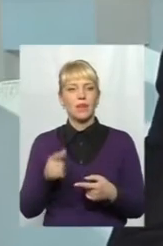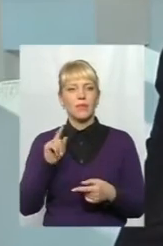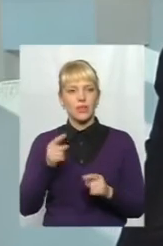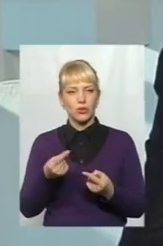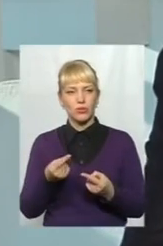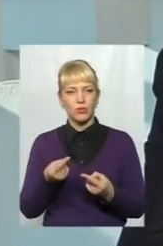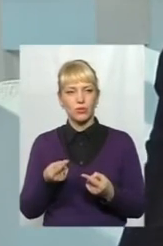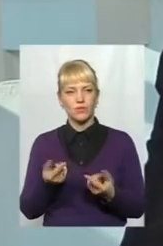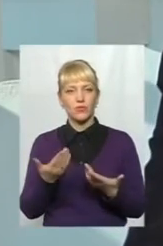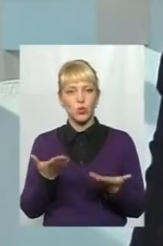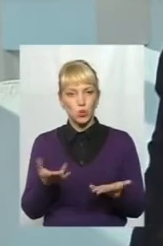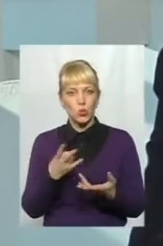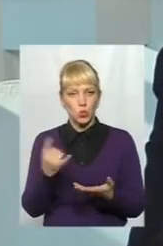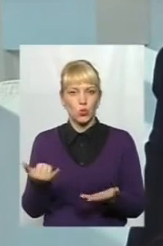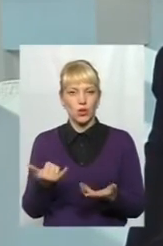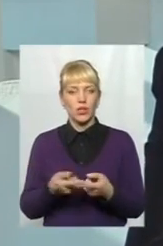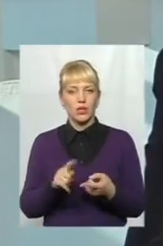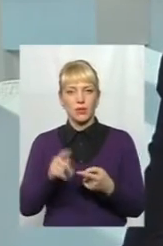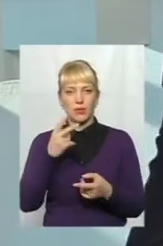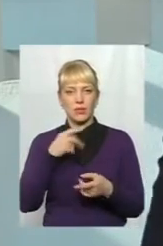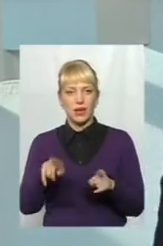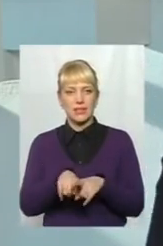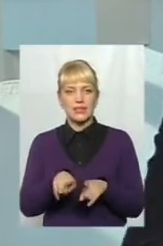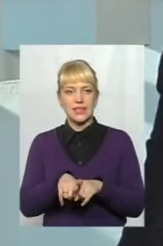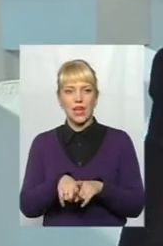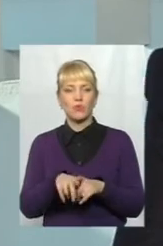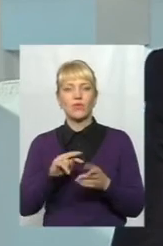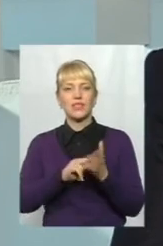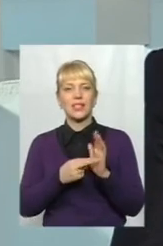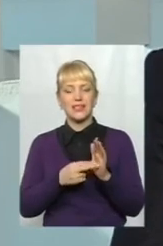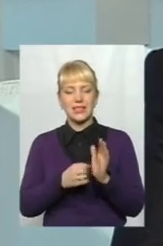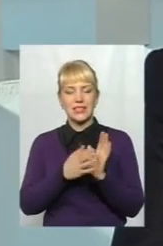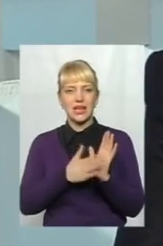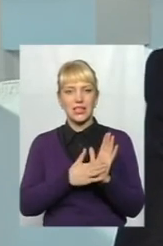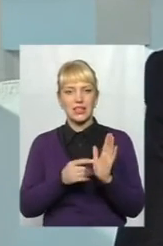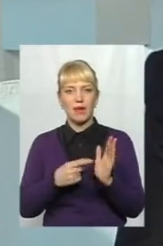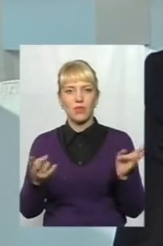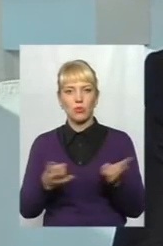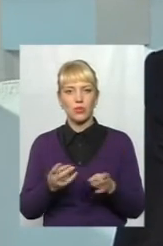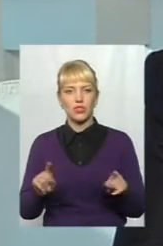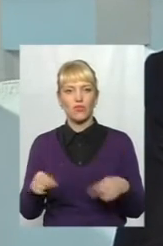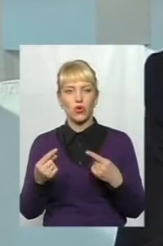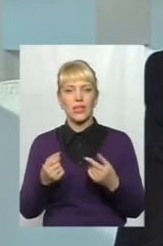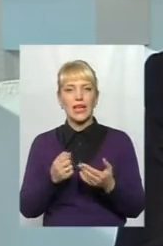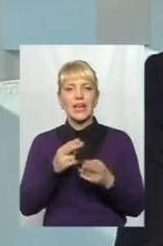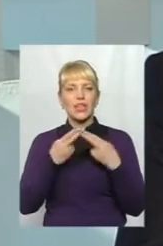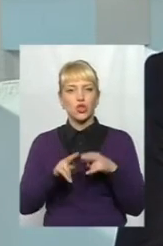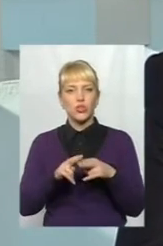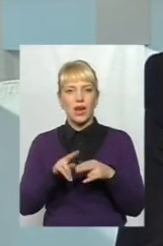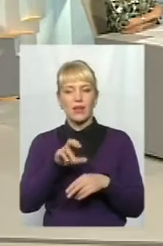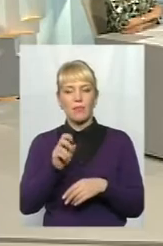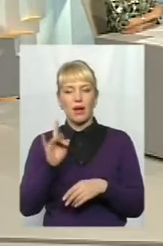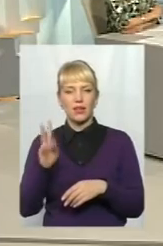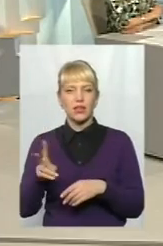ми так само в стратегії закладаємо необхідність створення індустріального парку, але так само одним